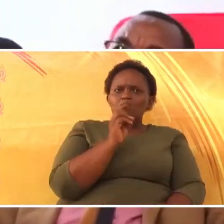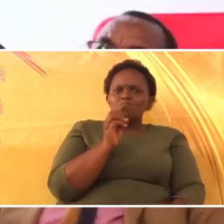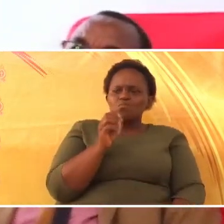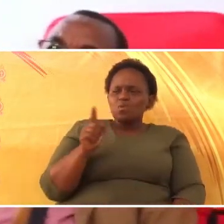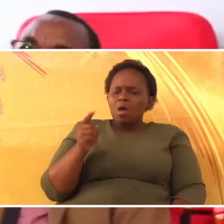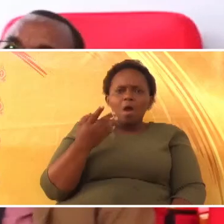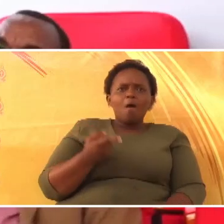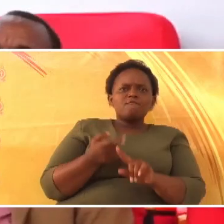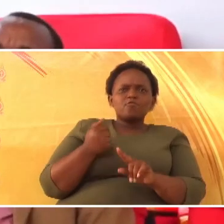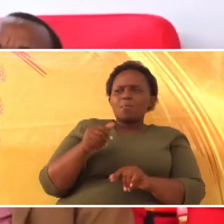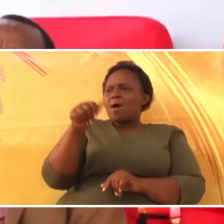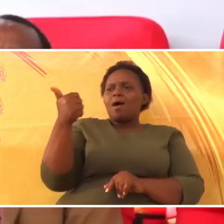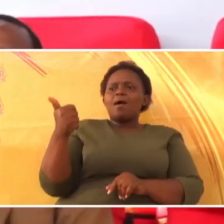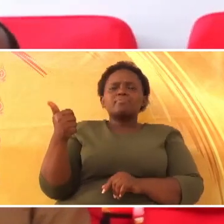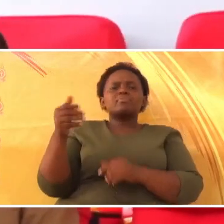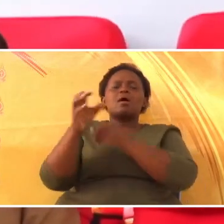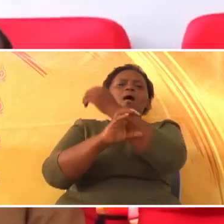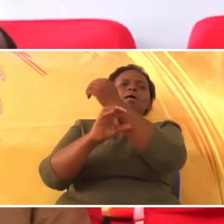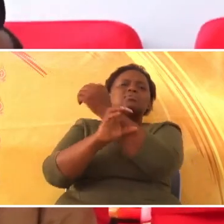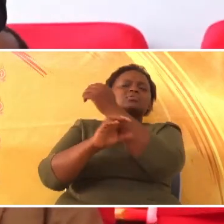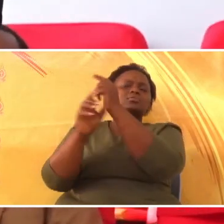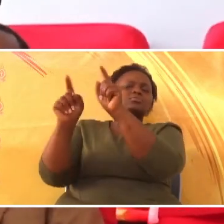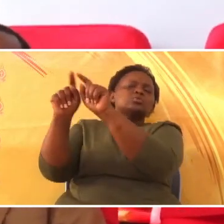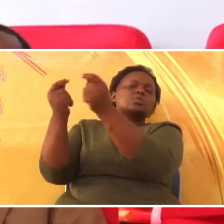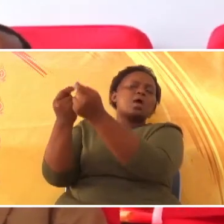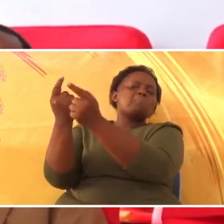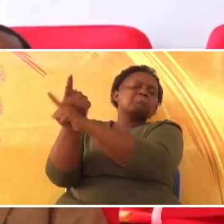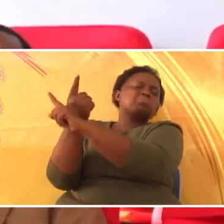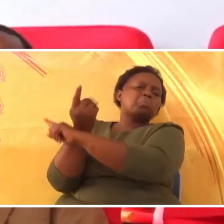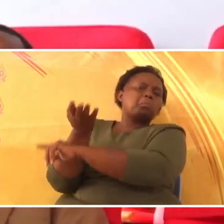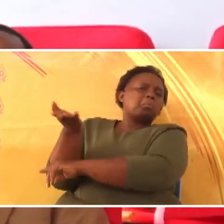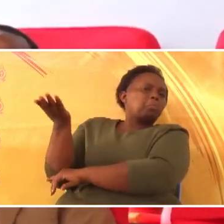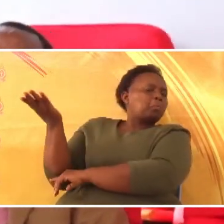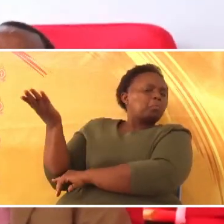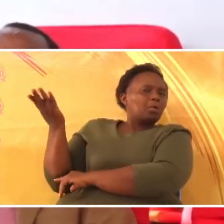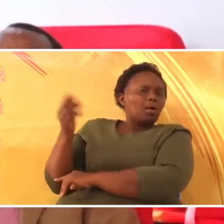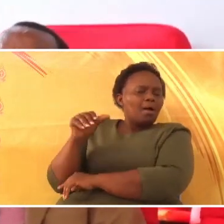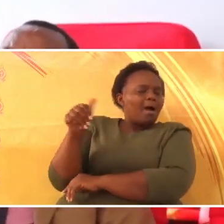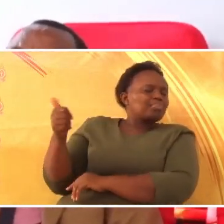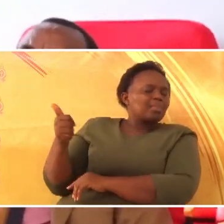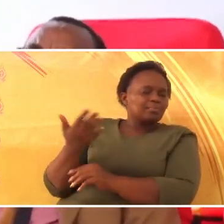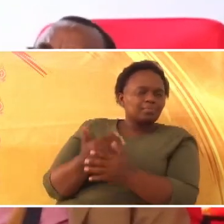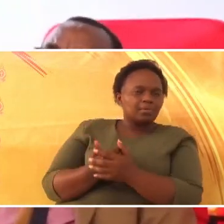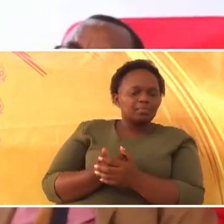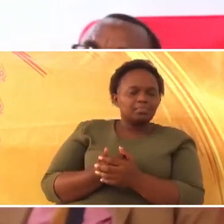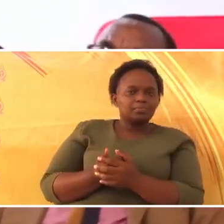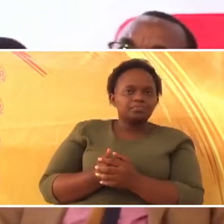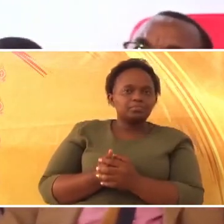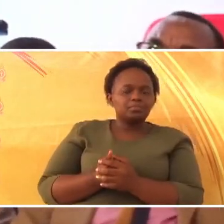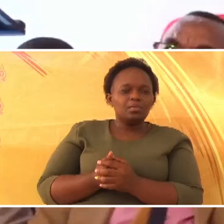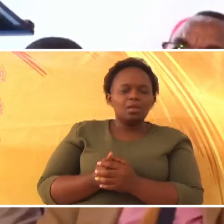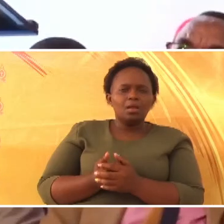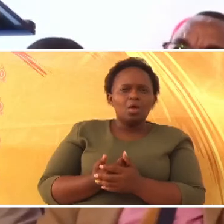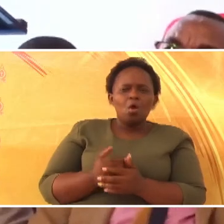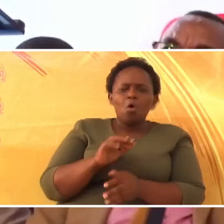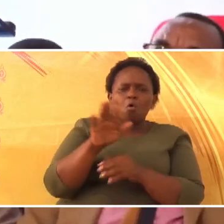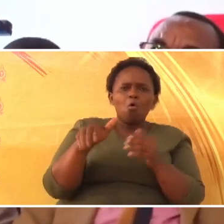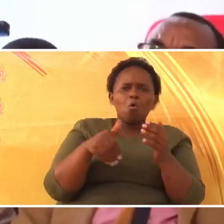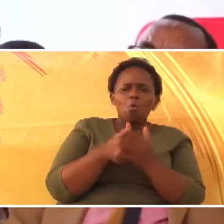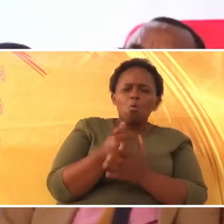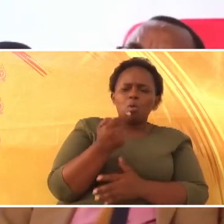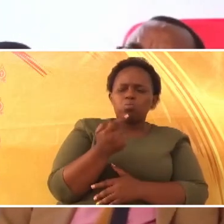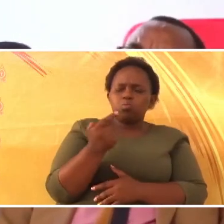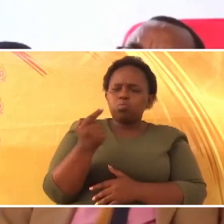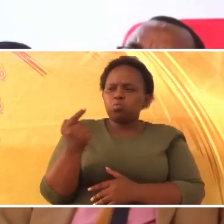metoka kwenye makabila how the nations which surrounded them, na wote kila moja